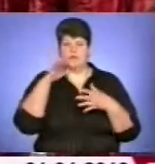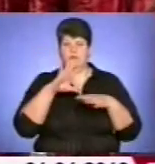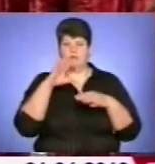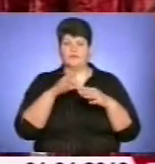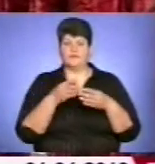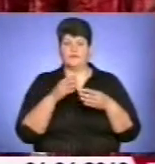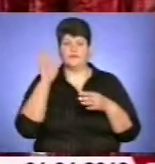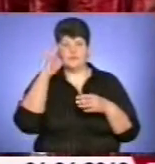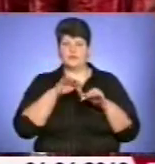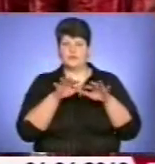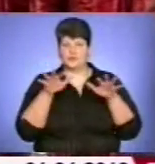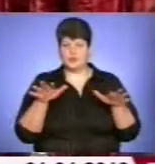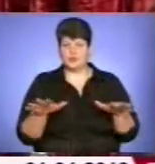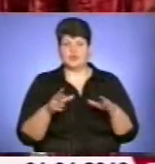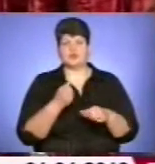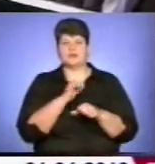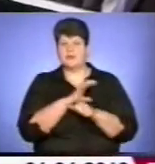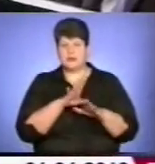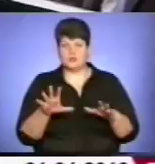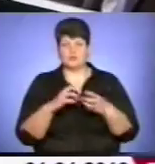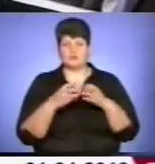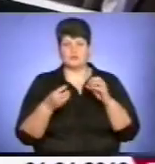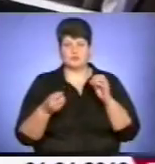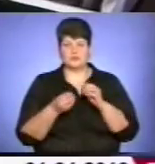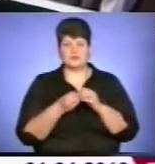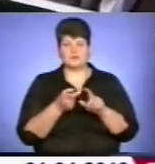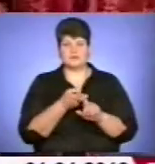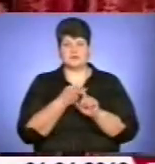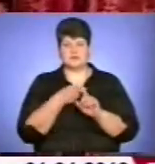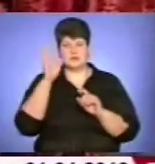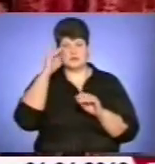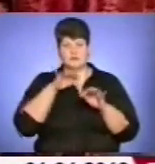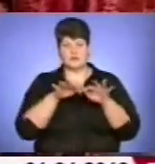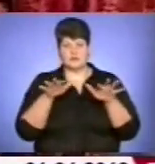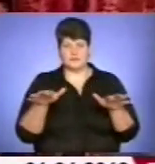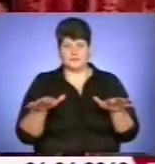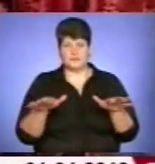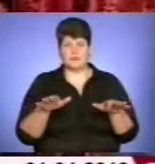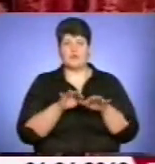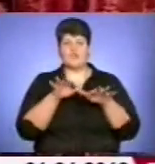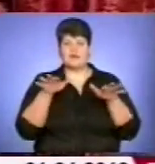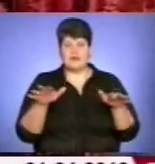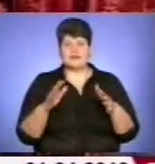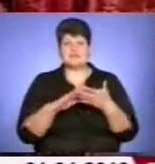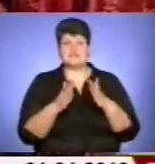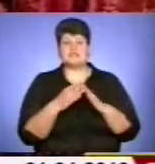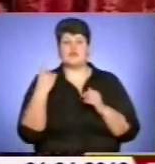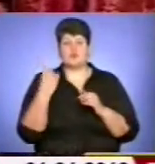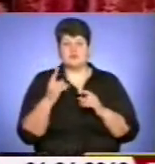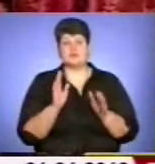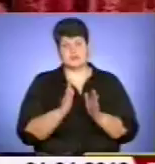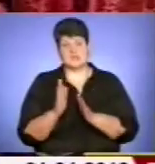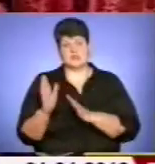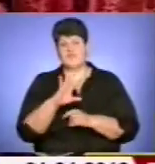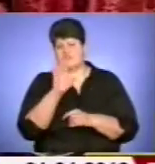заходів для недопущення надзвичайних ситуацій, пов'язаних із паводками. Повенева ситуація області стабільна. Всі сили,